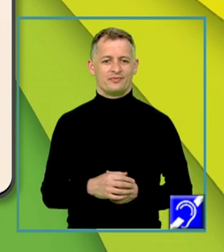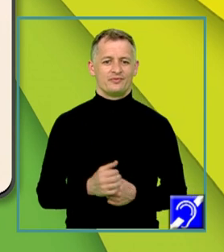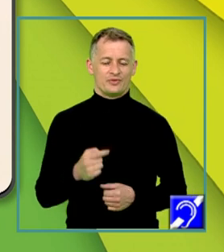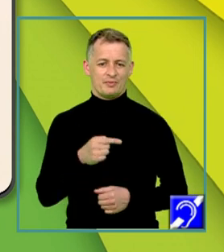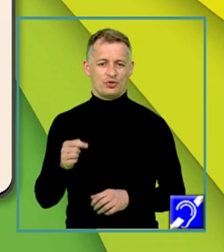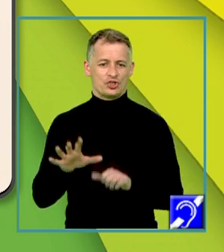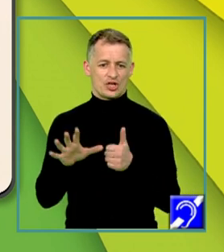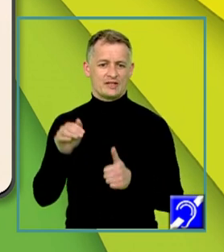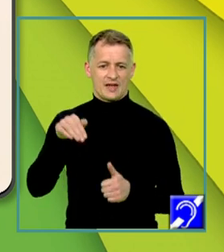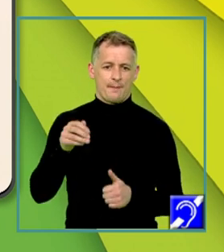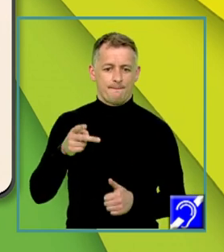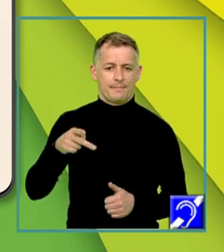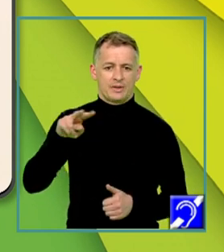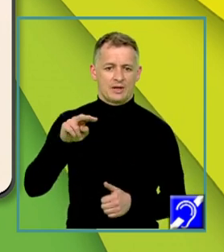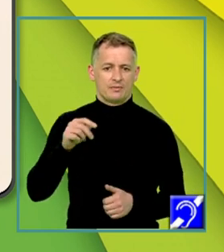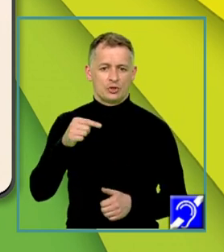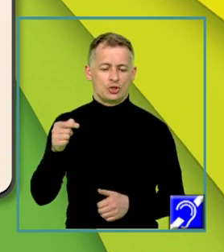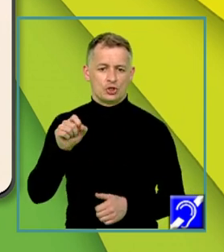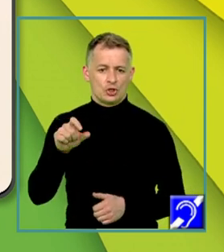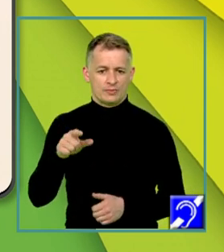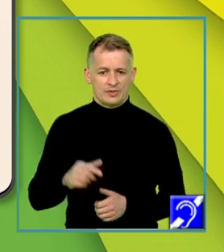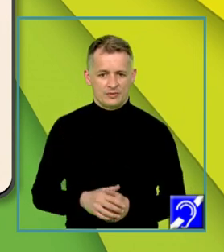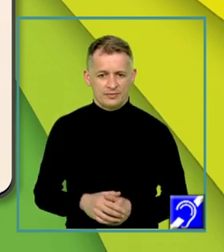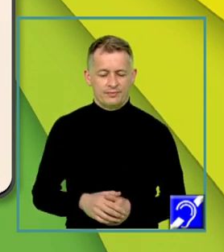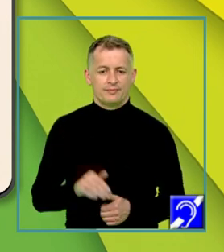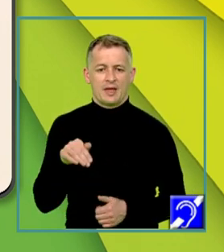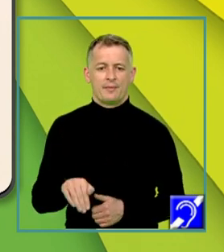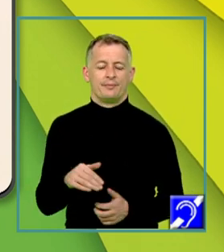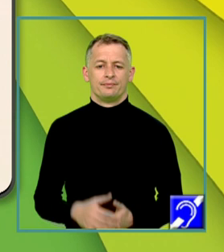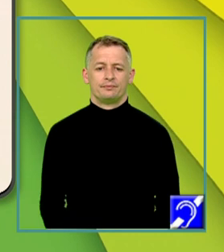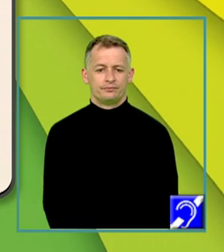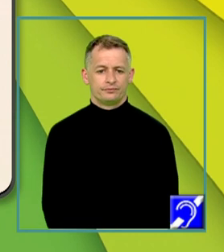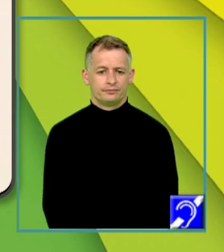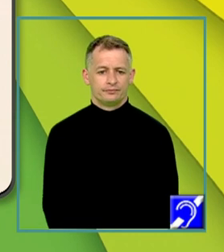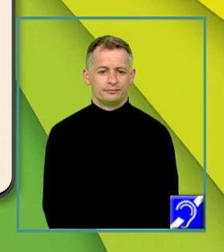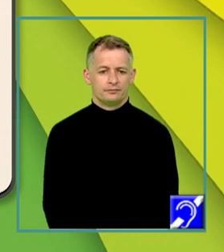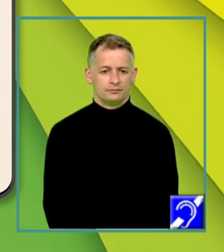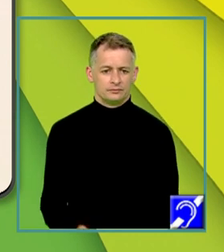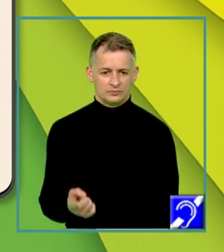6 M pătrat minus 12 M egal